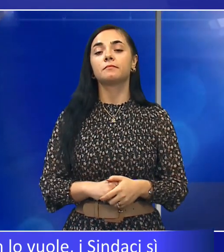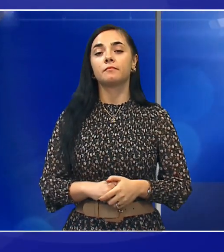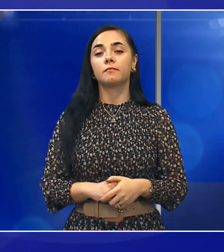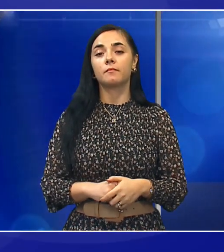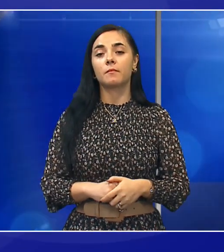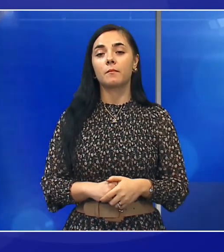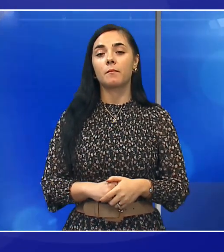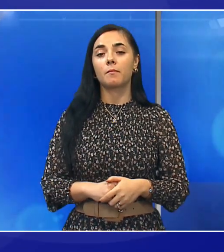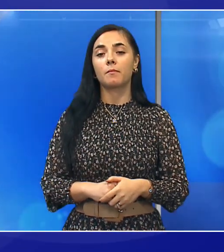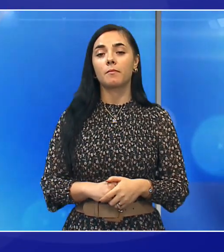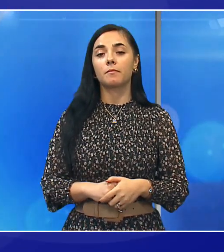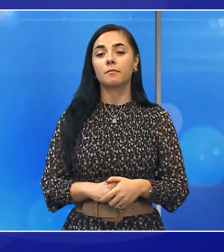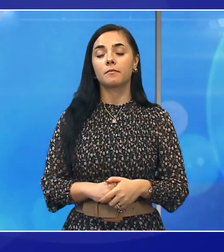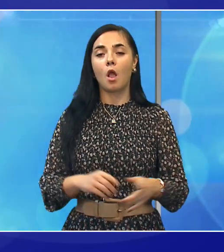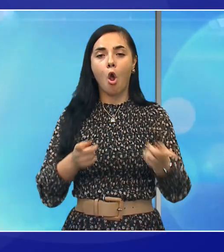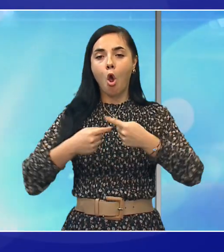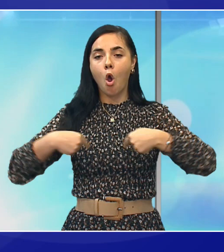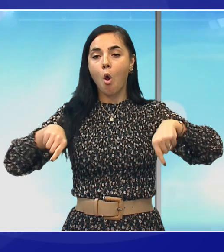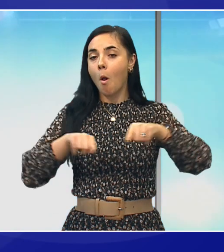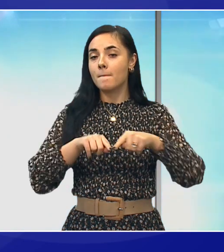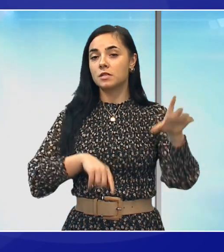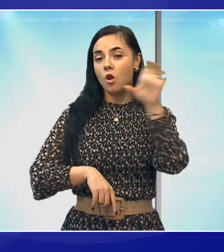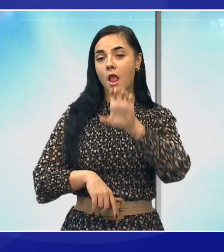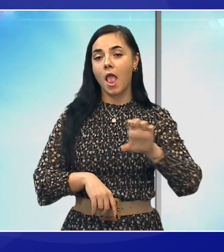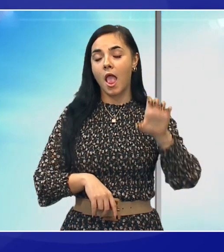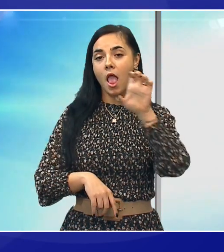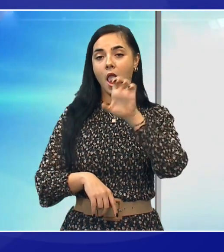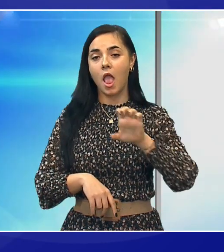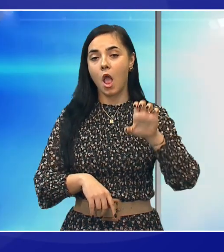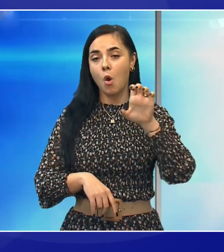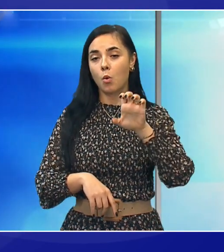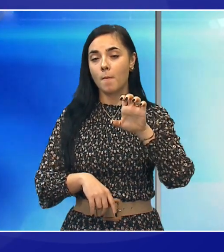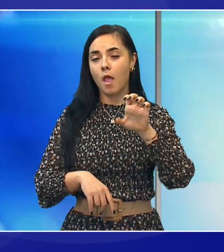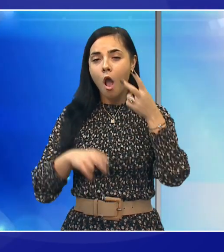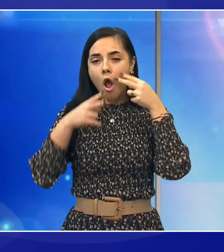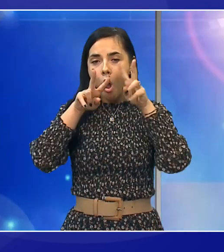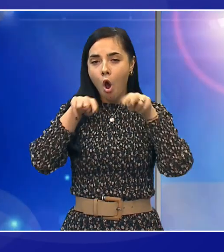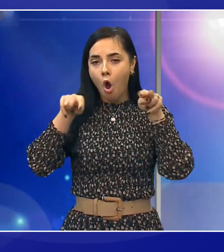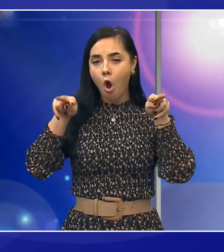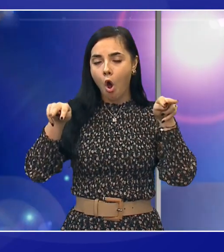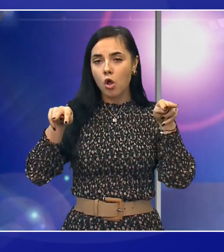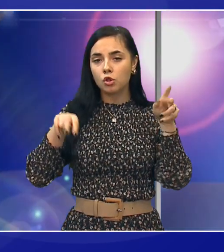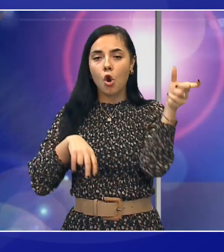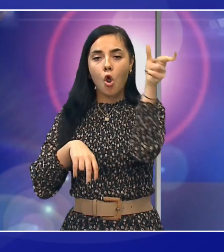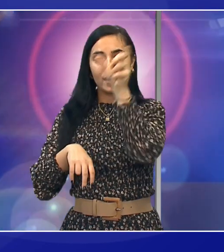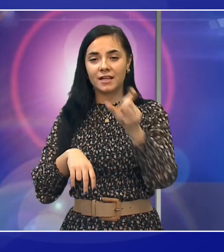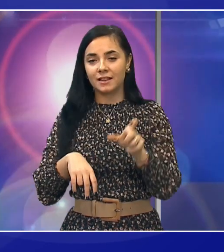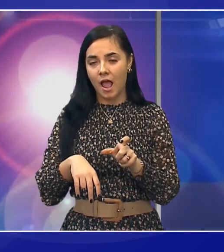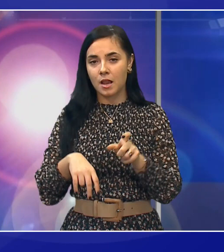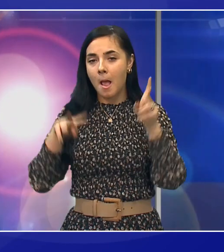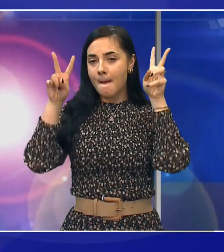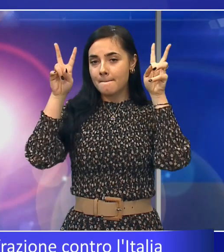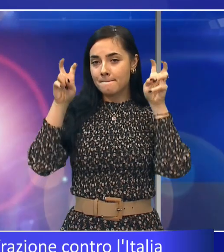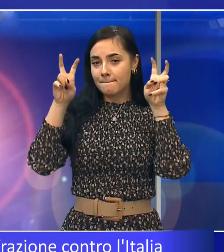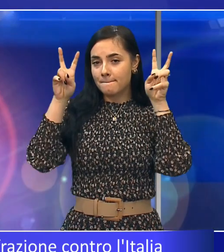La Commissione europea ha avviato una procedura di infrazione